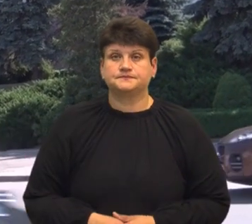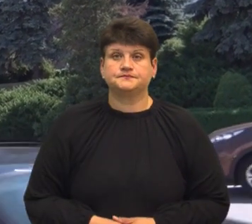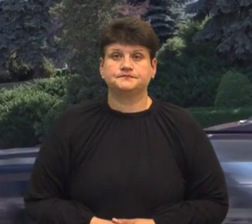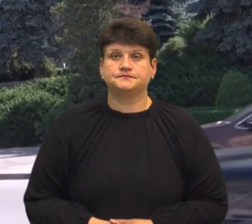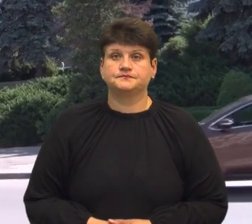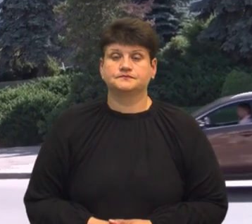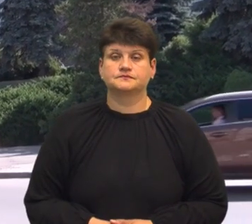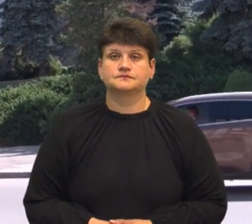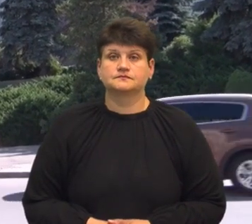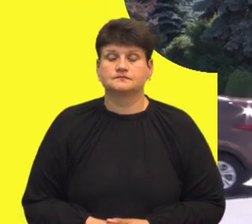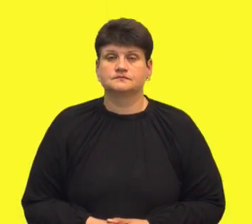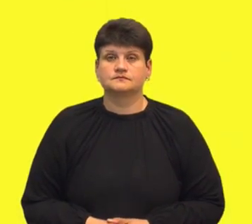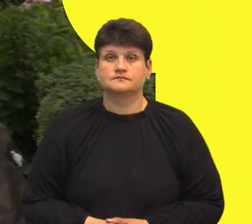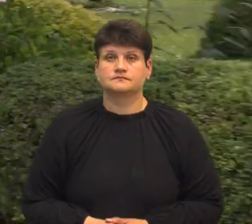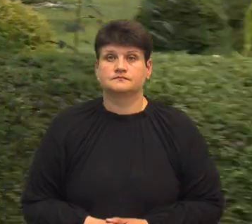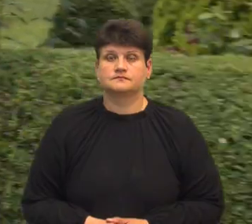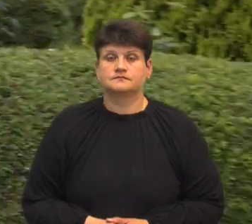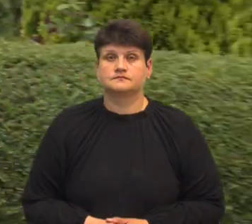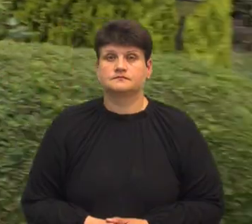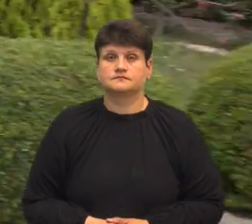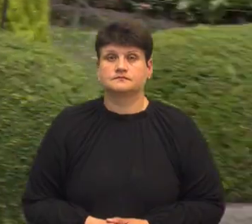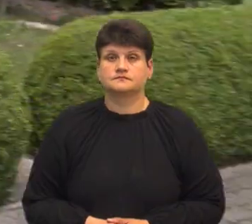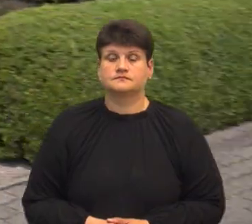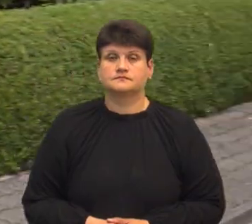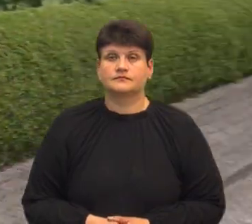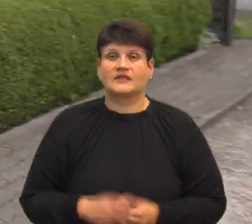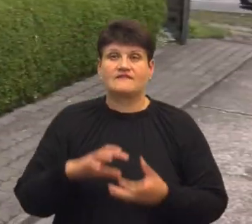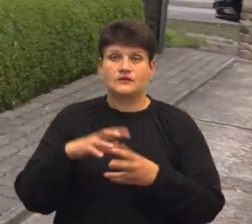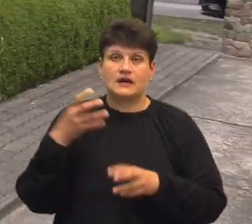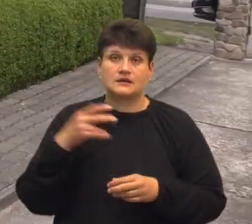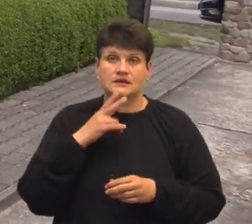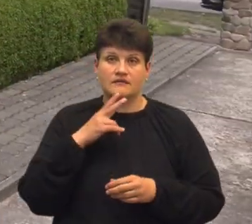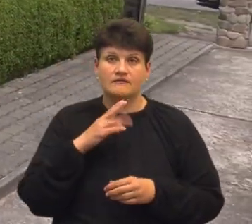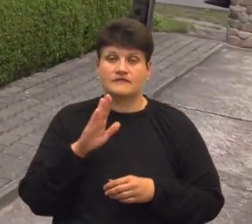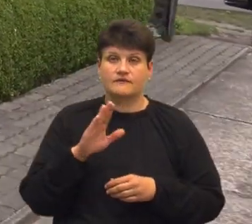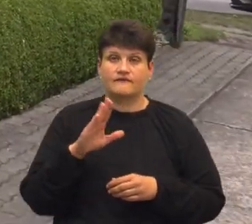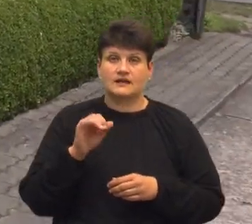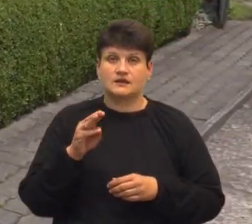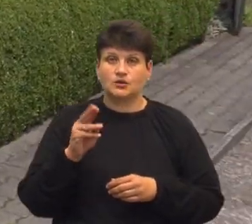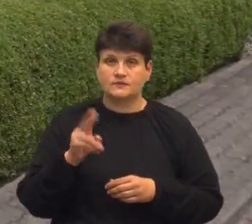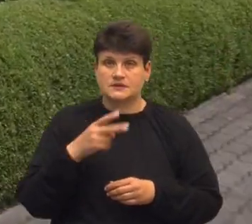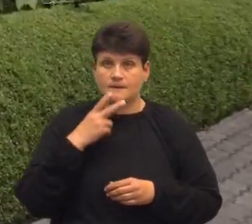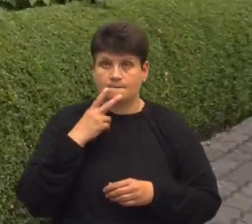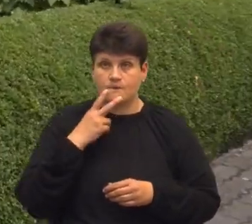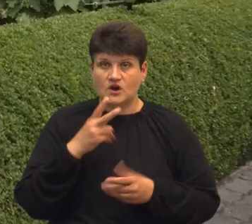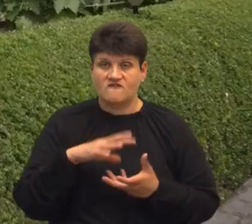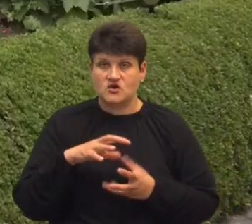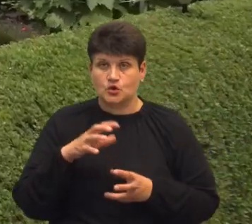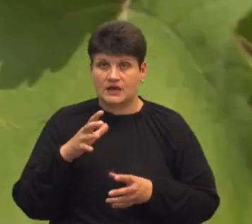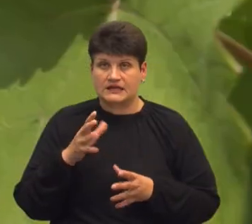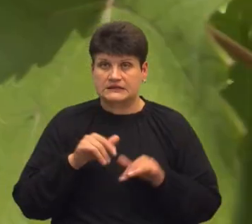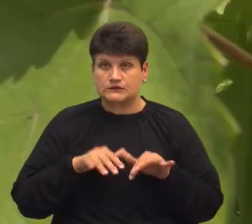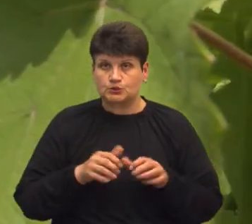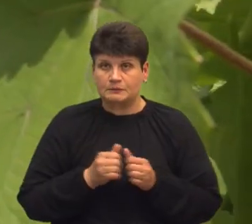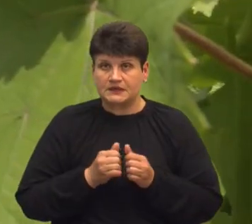Суспільне новини, Тернопіль. Виноградар з Кремінця Віктор Вітомський показує ранні сорти винограду, які ростуть поряд з його